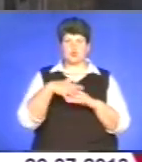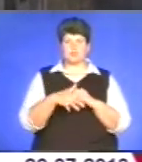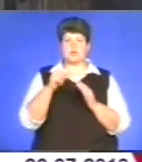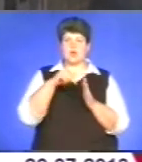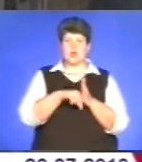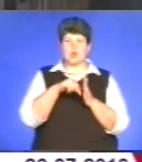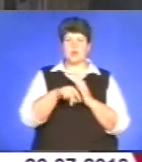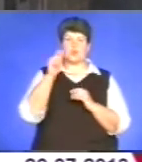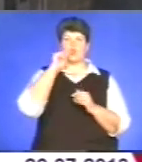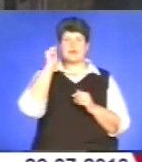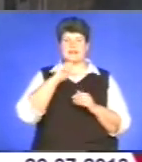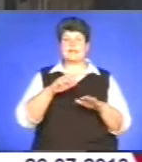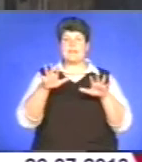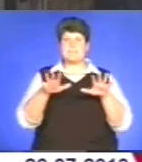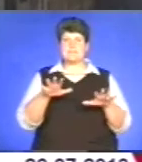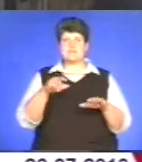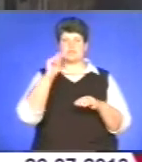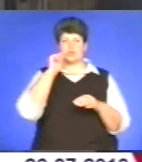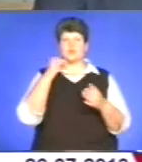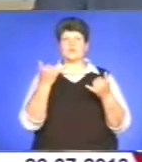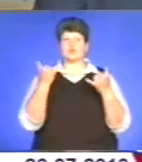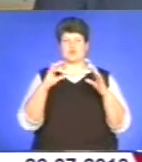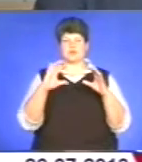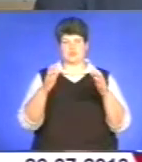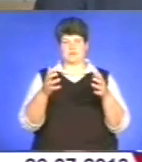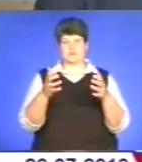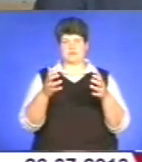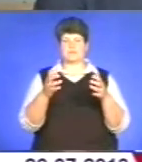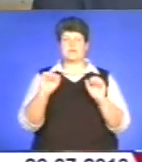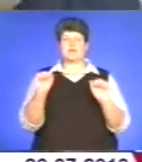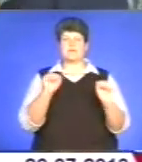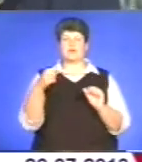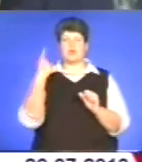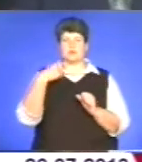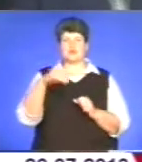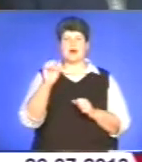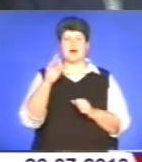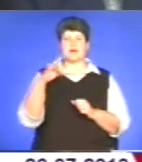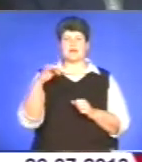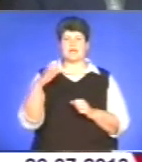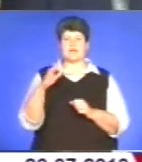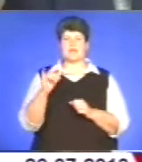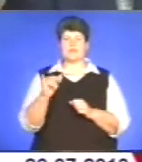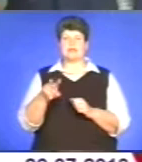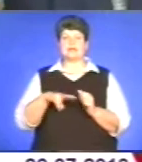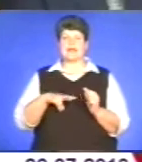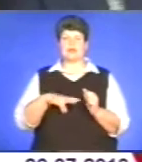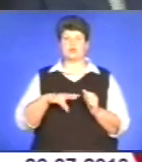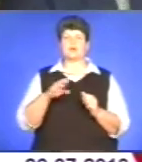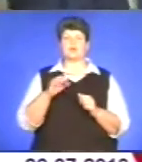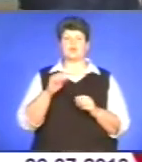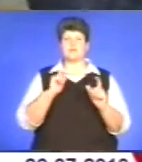України і місця України в сучасному світі. Керівник обласного архіву та ректор Тернопільського національного економічного